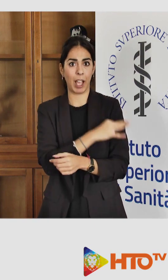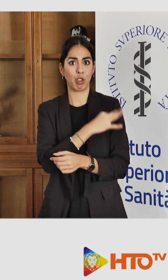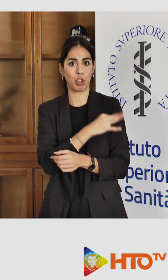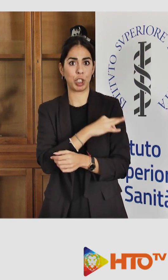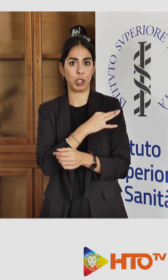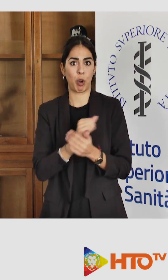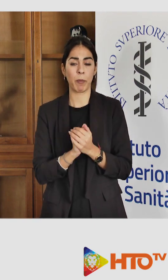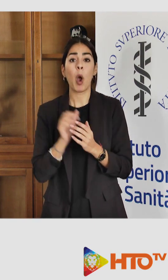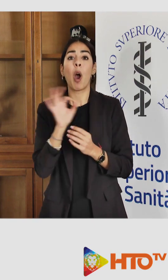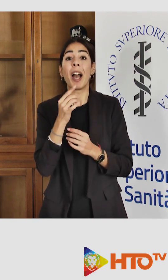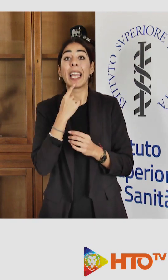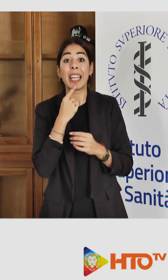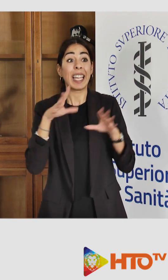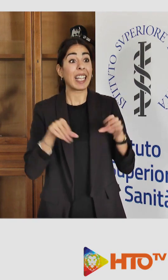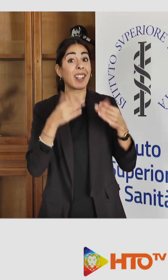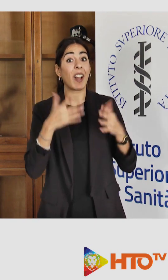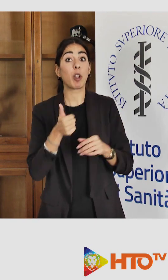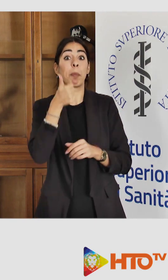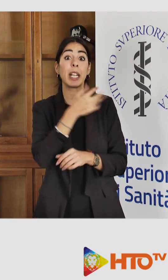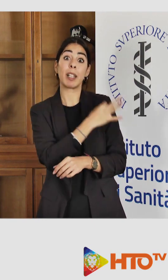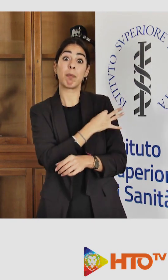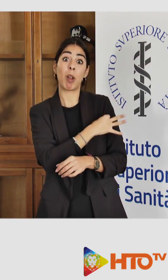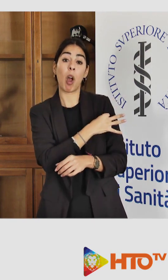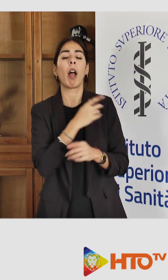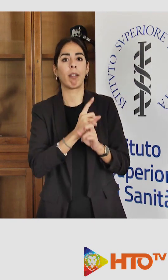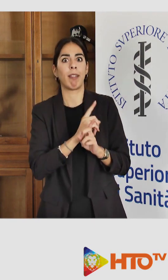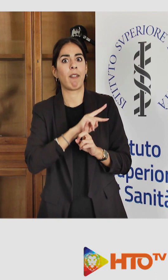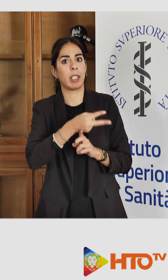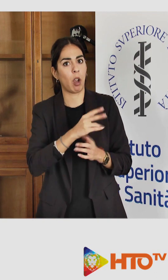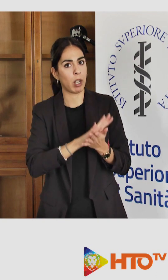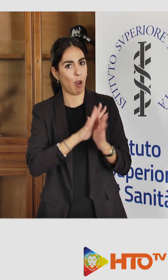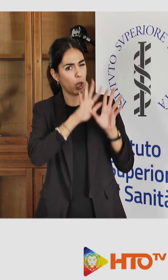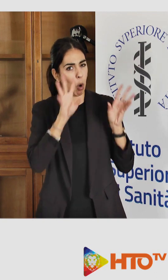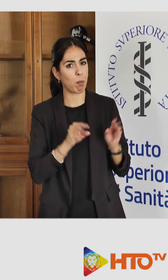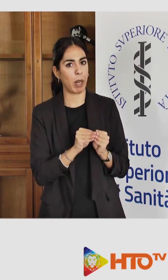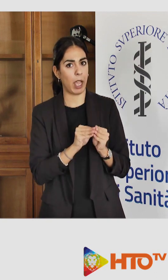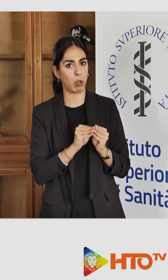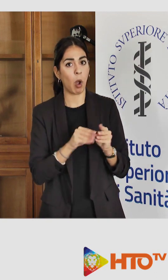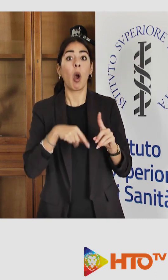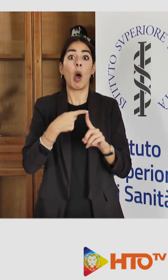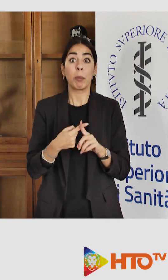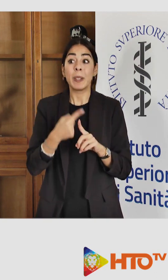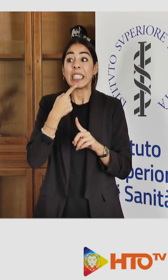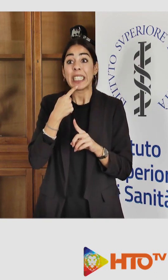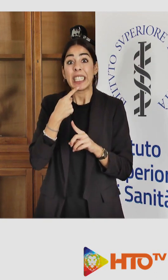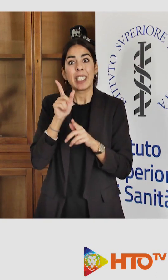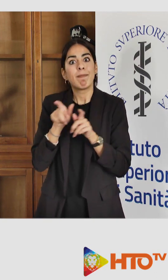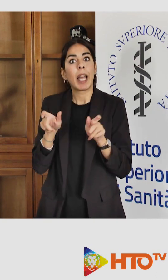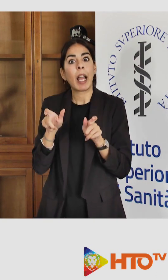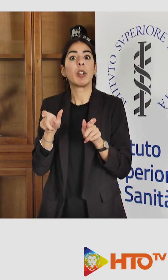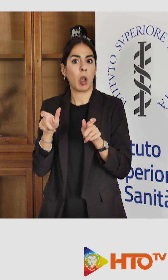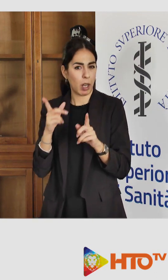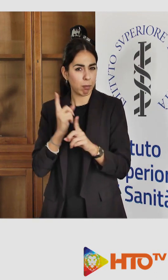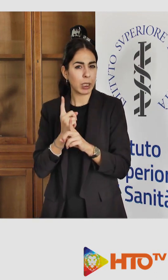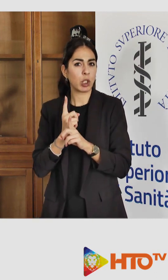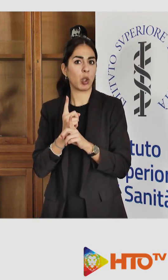completare il ciclo per chi già l'ha iniziato e di mantenere la copertura immunitaria attraverso la terza dose per quelle